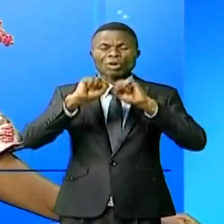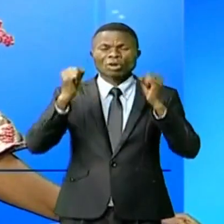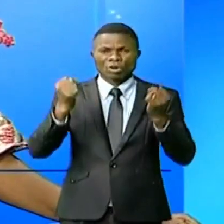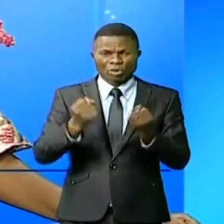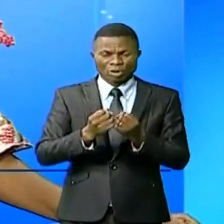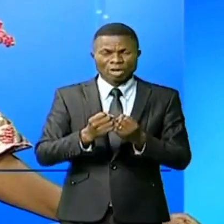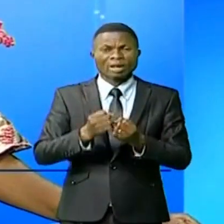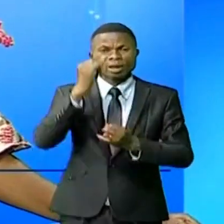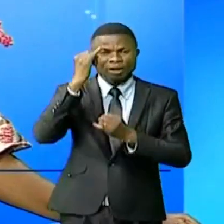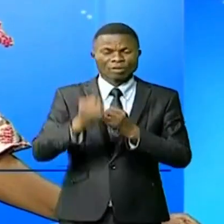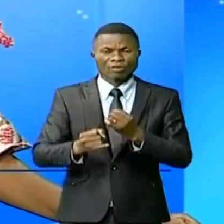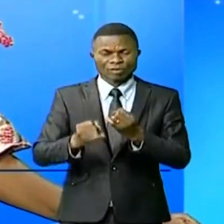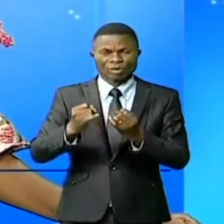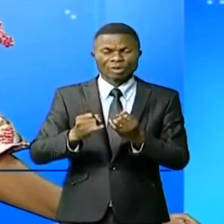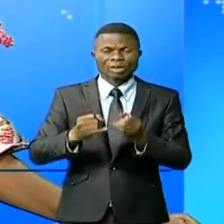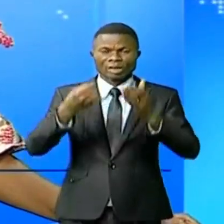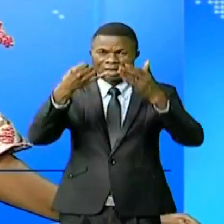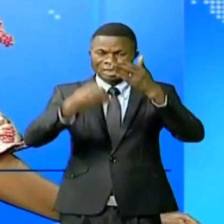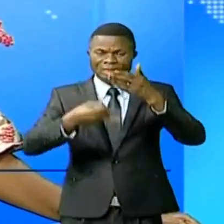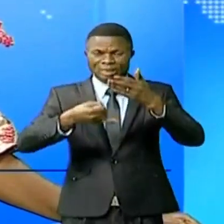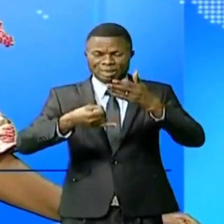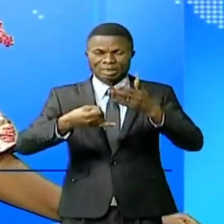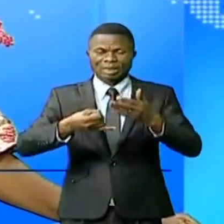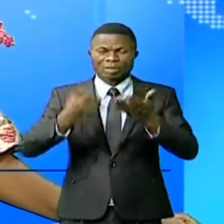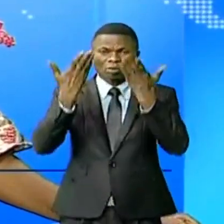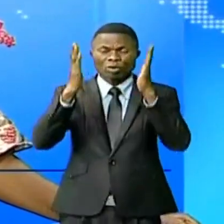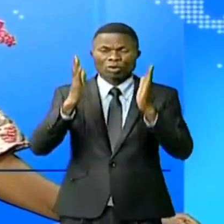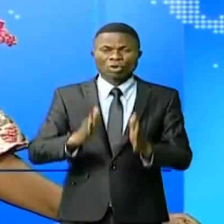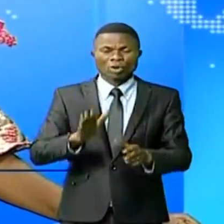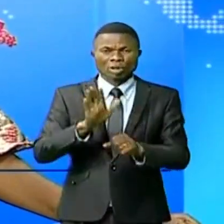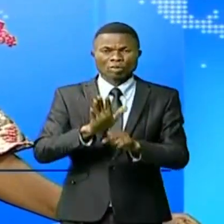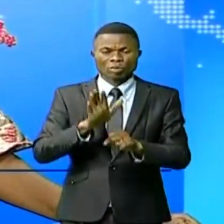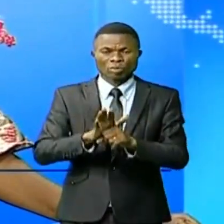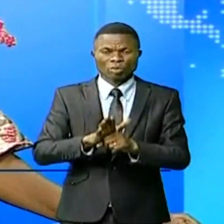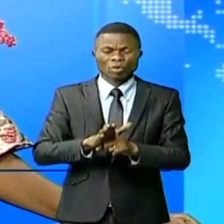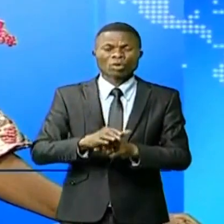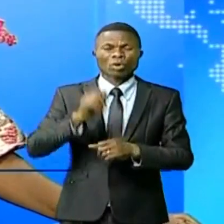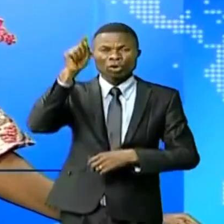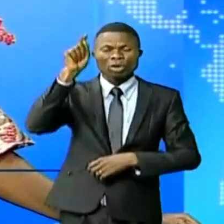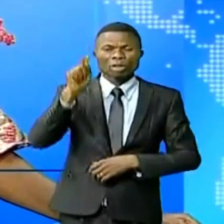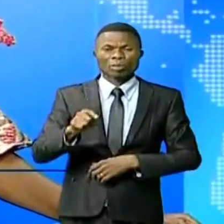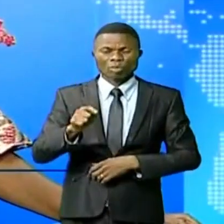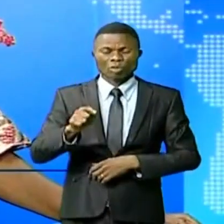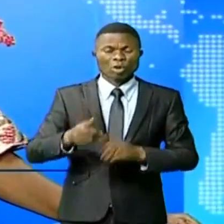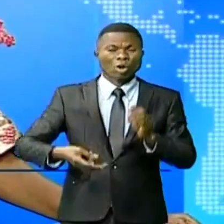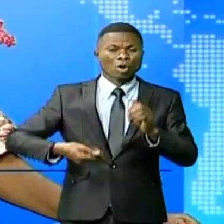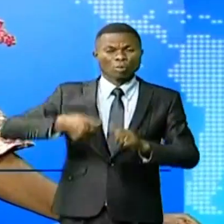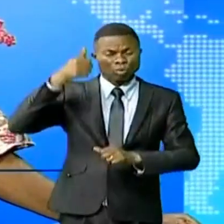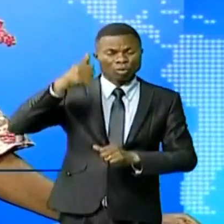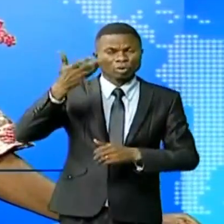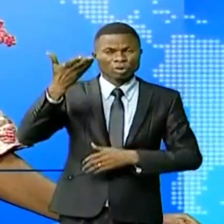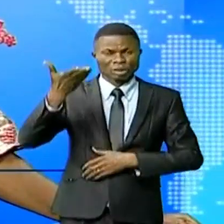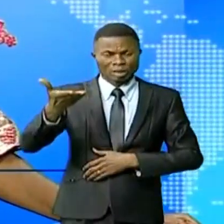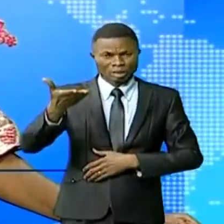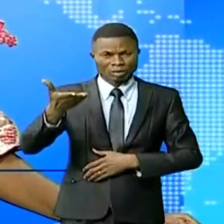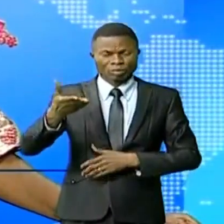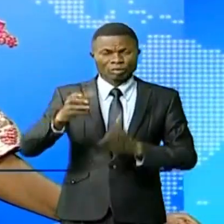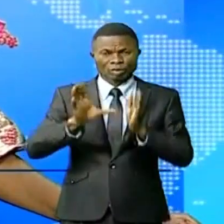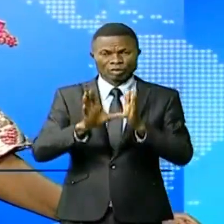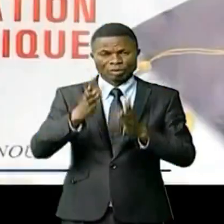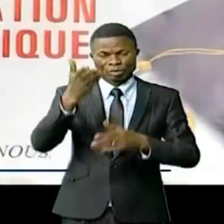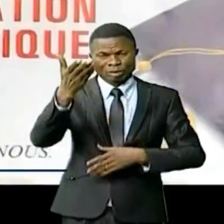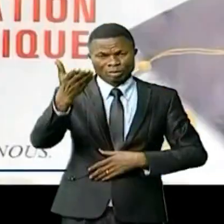a clôturé sa sixième promotion avec plusieurs lauréats qui ont obtenu la mention distinction.